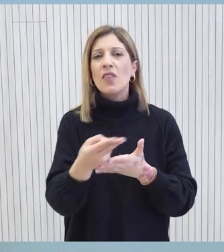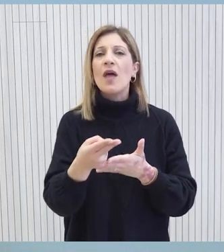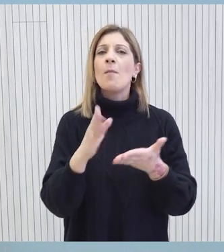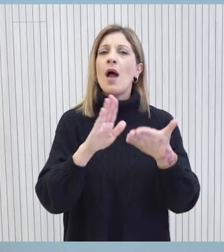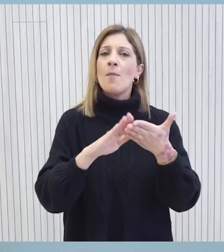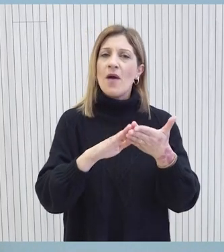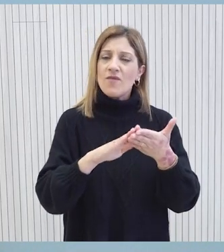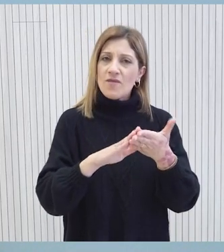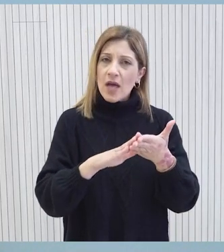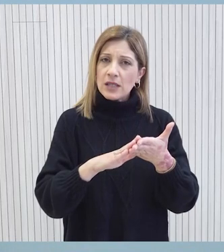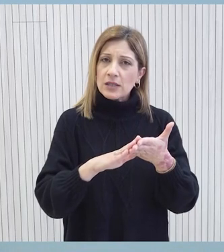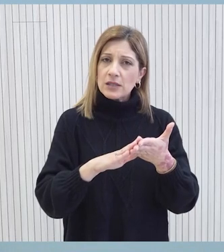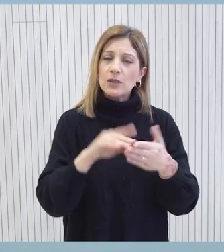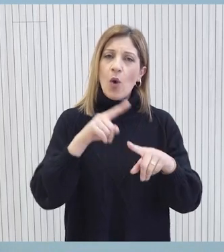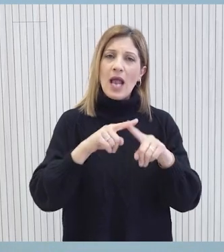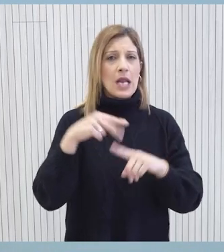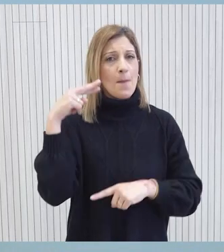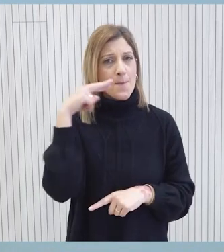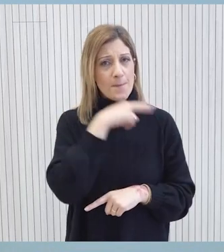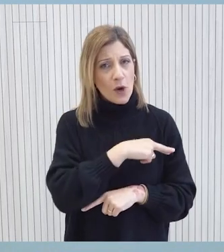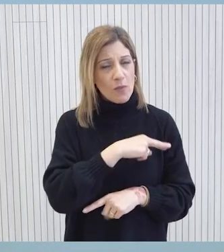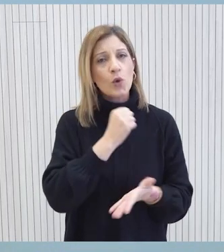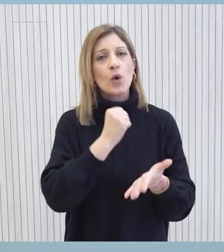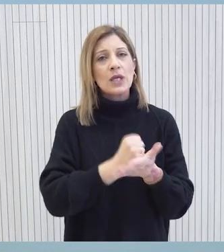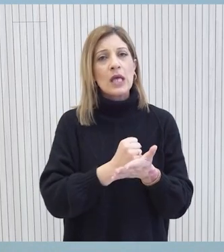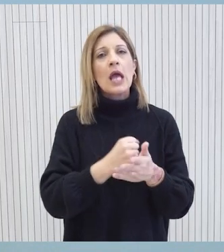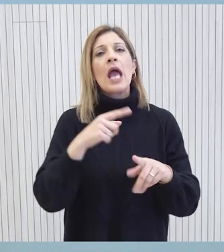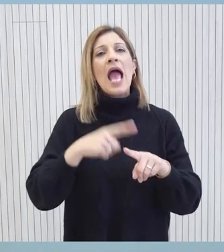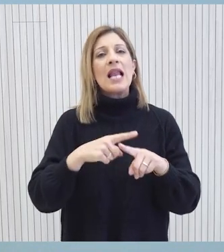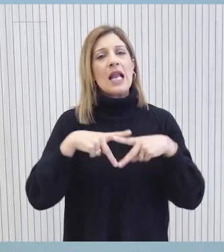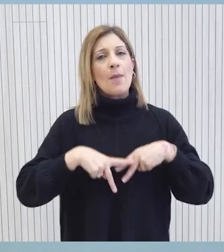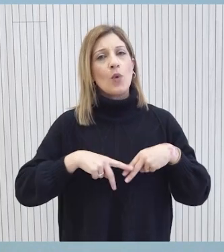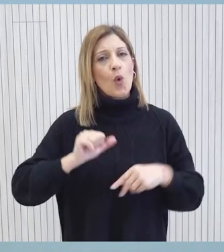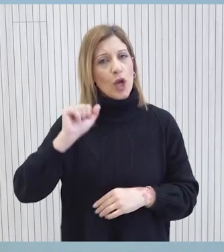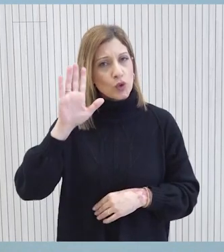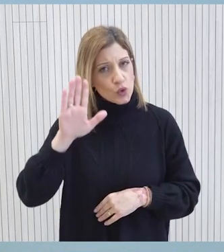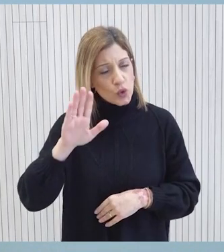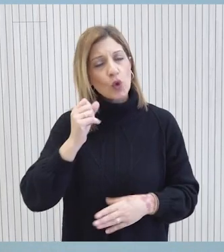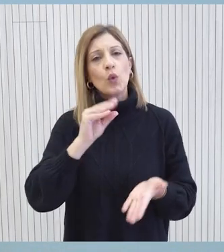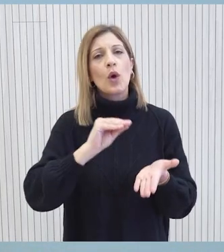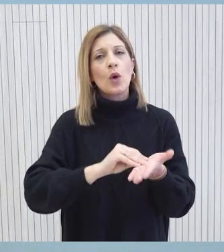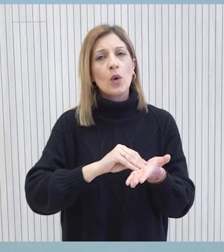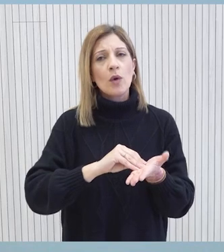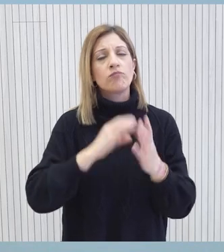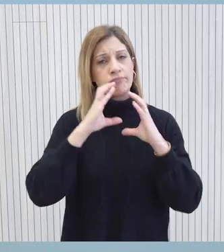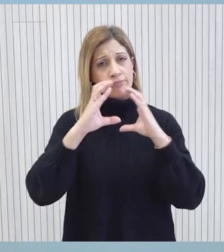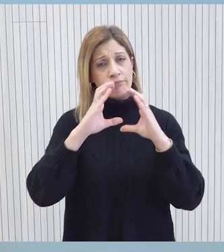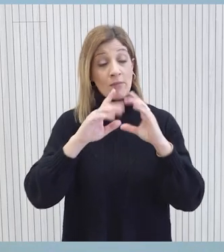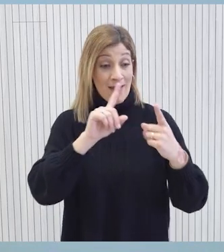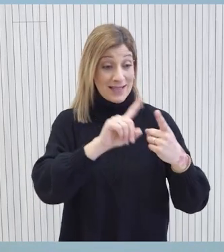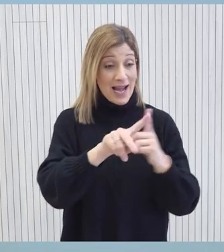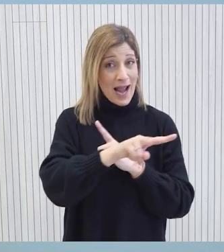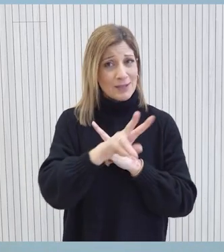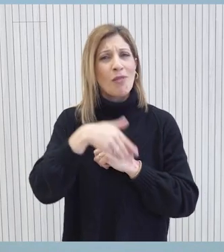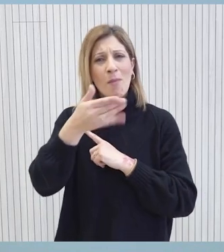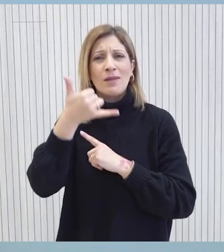κυρία Ολγκίλ προς τον Έλληνα Πρωθυπουργό αλλά και προς τον Έλληνα Υπουργό Εξωτερικών και βεβαίως θα ακολουθήσει και επικοινωνία μετά την ολοκλήρωση